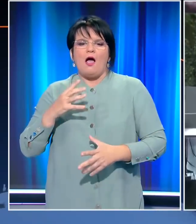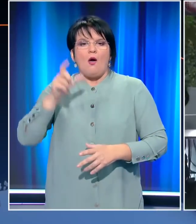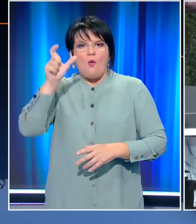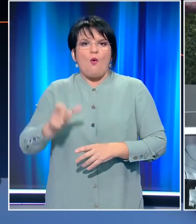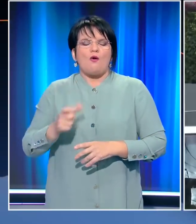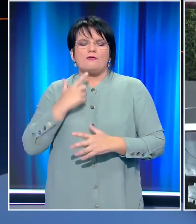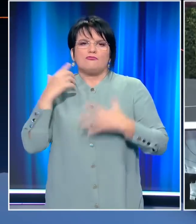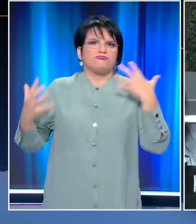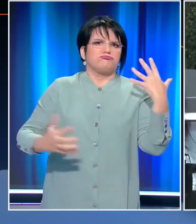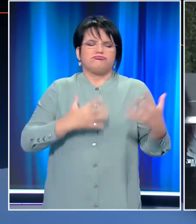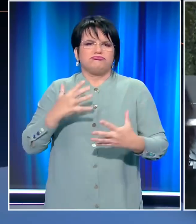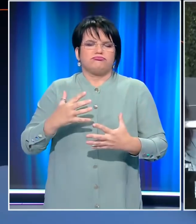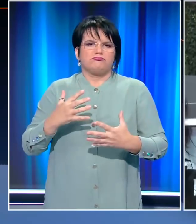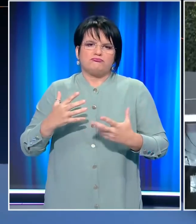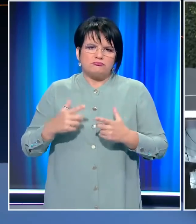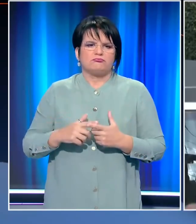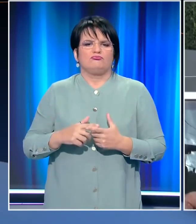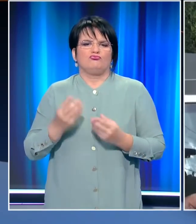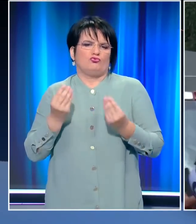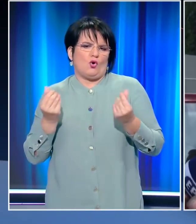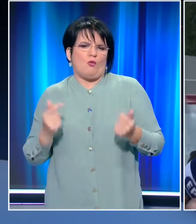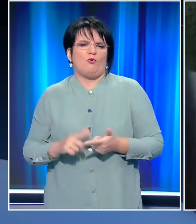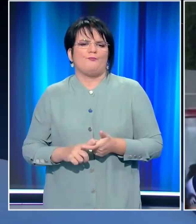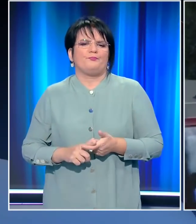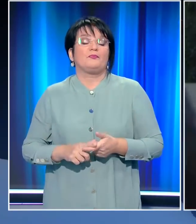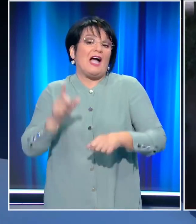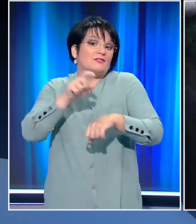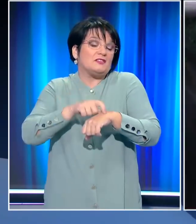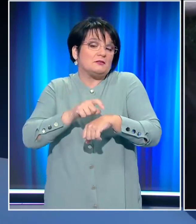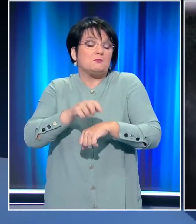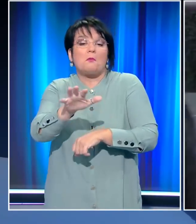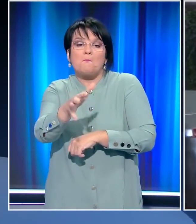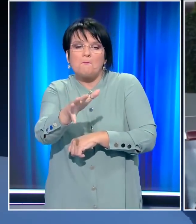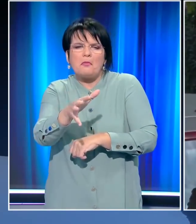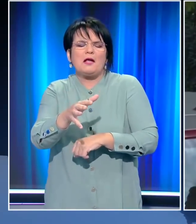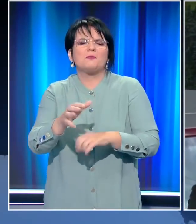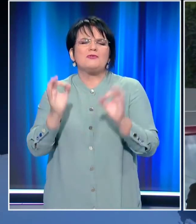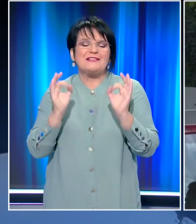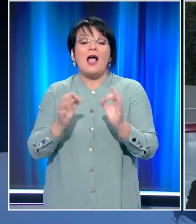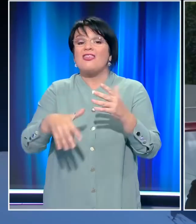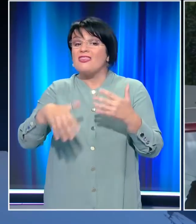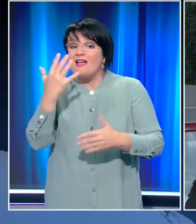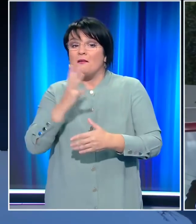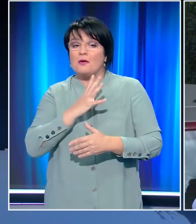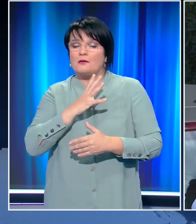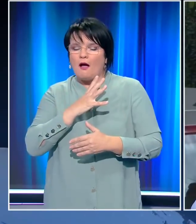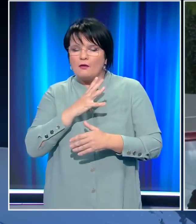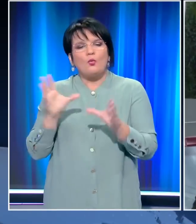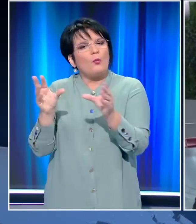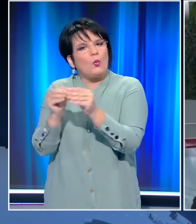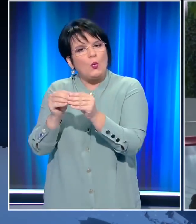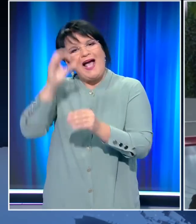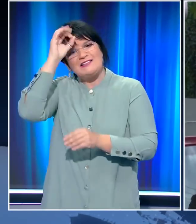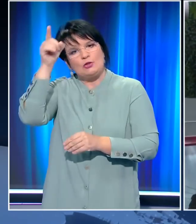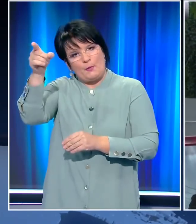στη Γενική Αστυνομική Διεύθυνση Αττικής. Πάντως, αυτή την ώρα, περίπου, όχι συγκεκριμένα, 15 άτομα βρίσκονται στη